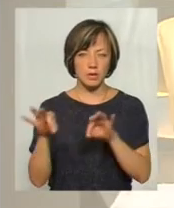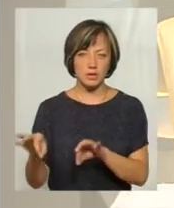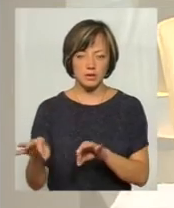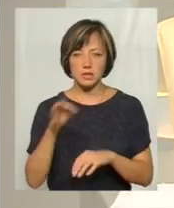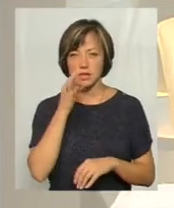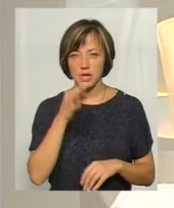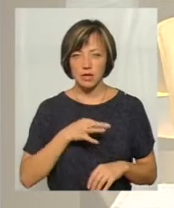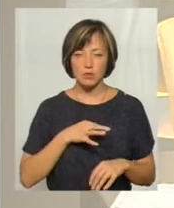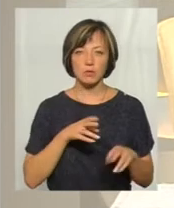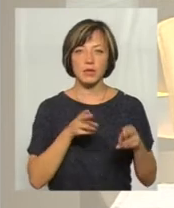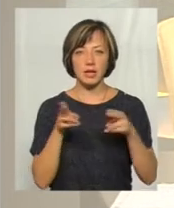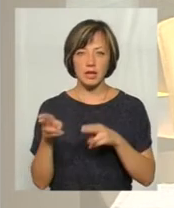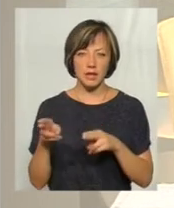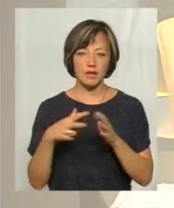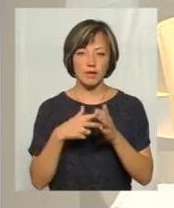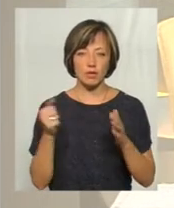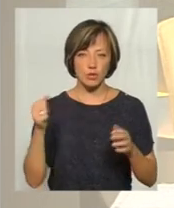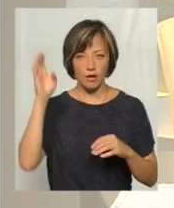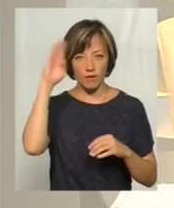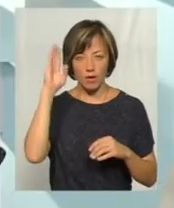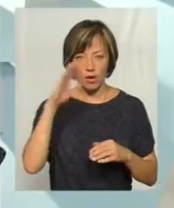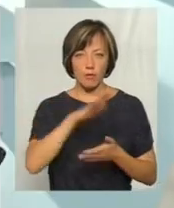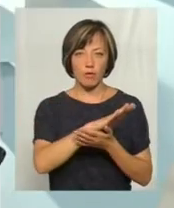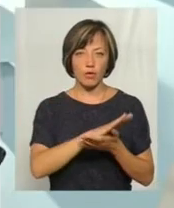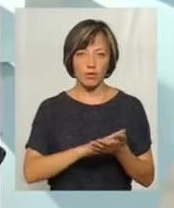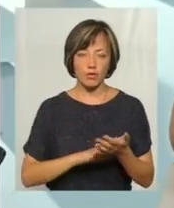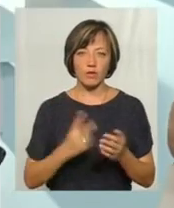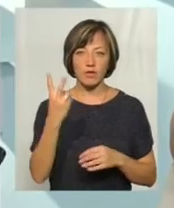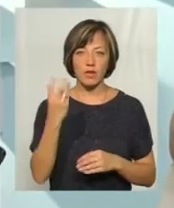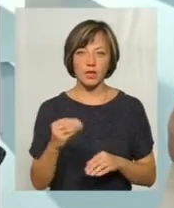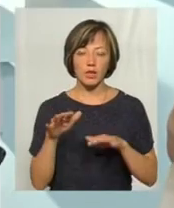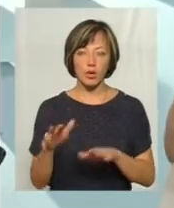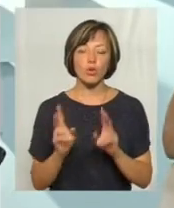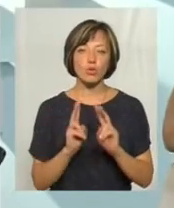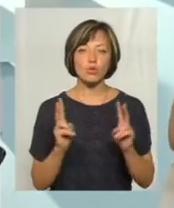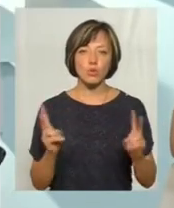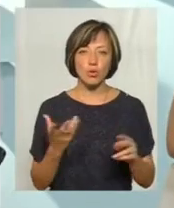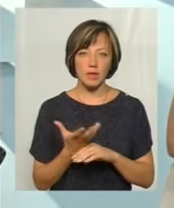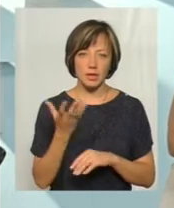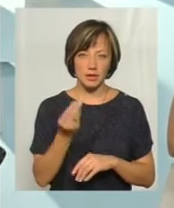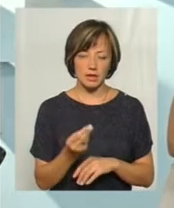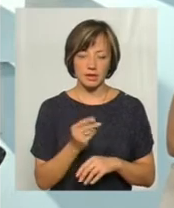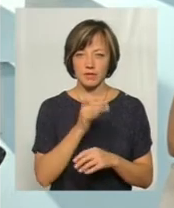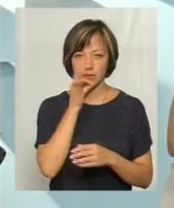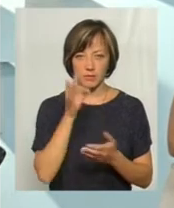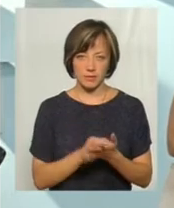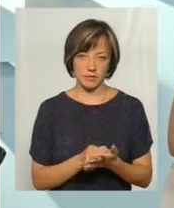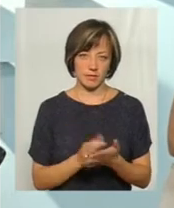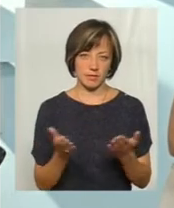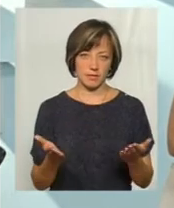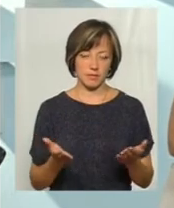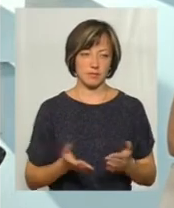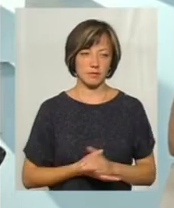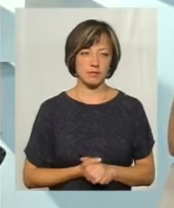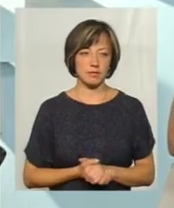Сказали, що приїхали і відключили воду, а вода 2 дні тече. Хто за це буде відповідати власників?